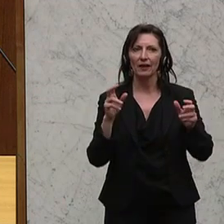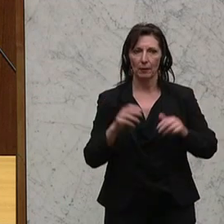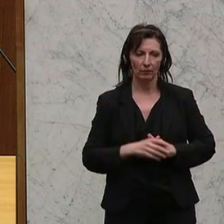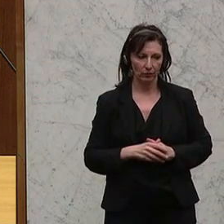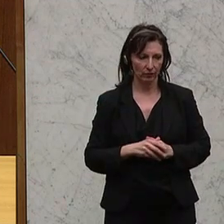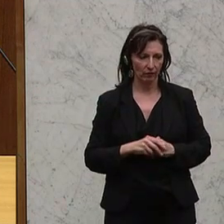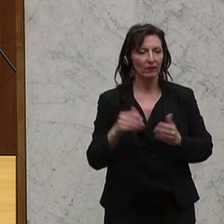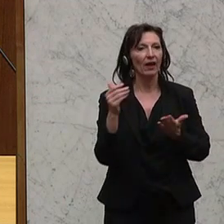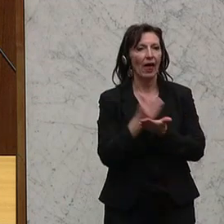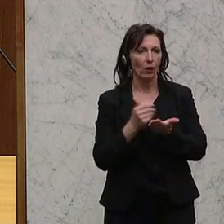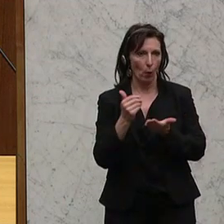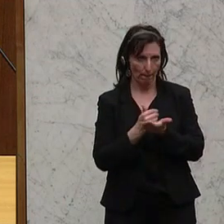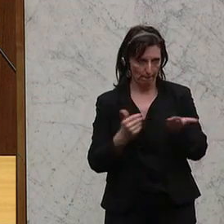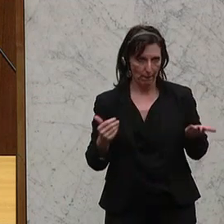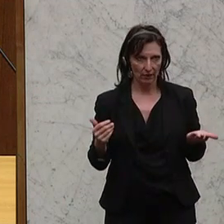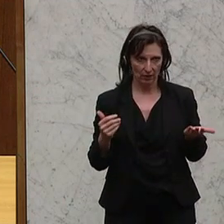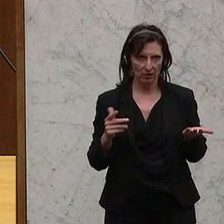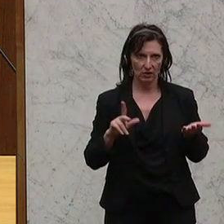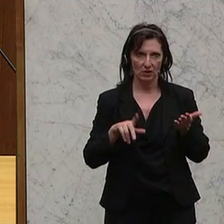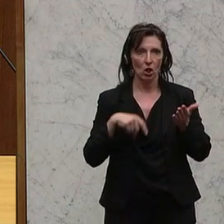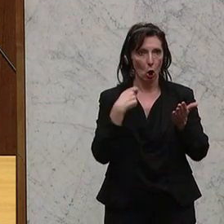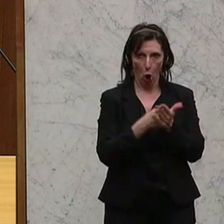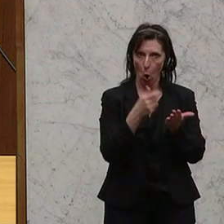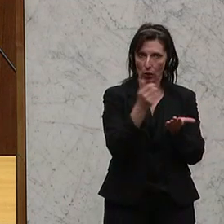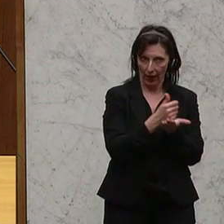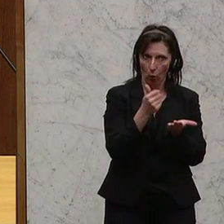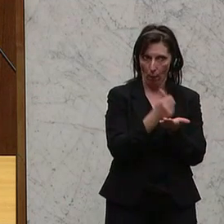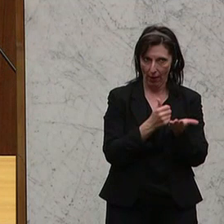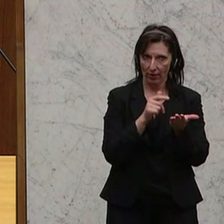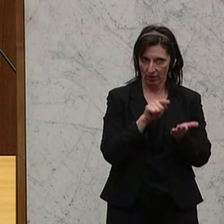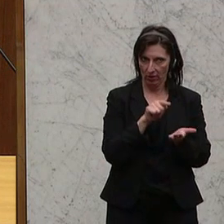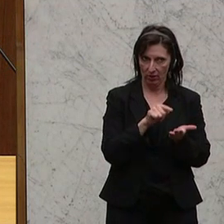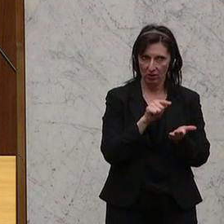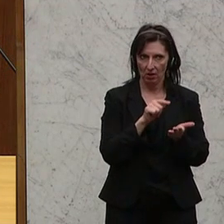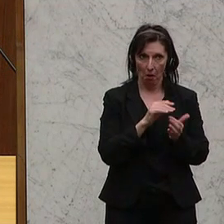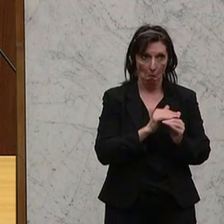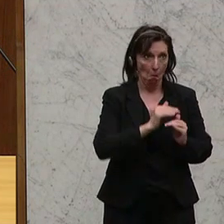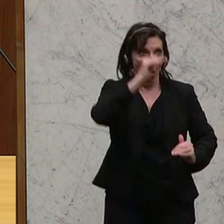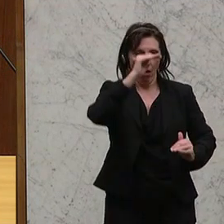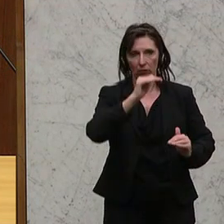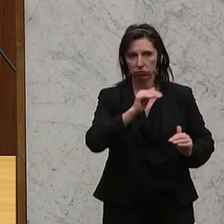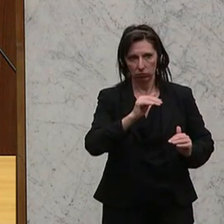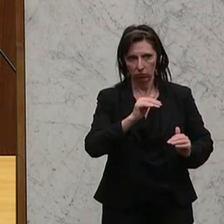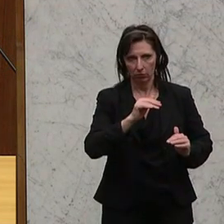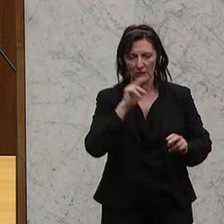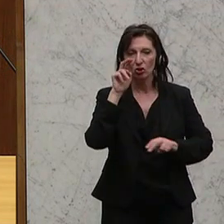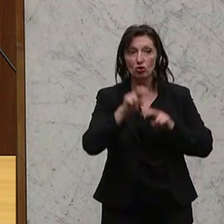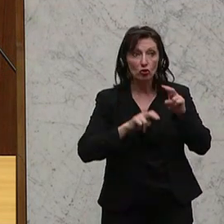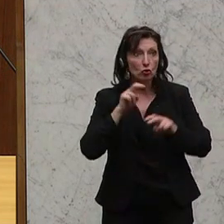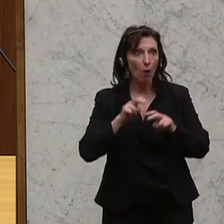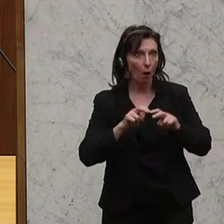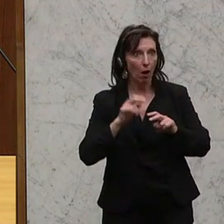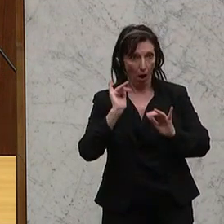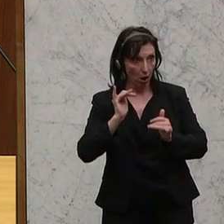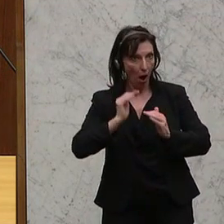der Einkommensteil von den Lohneinkünften, der ist jetzt nicht rasend gewachsen. Die Steuerbelastung verhältnismäßig,